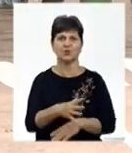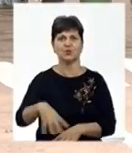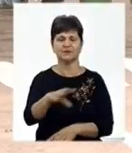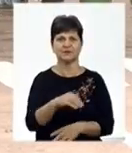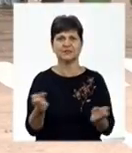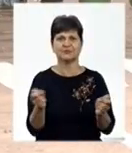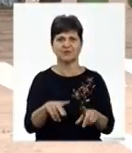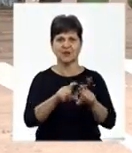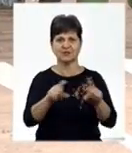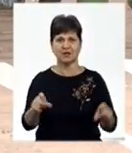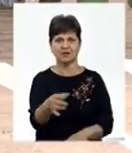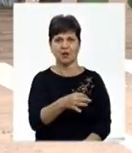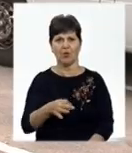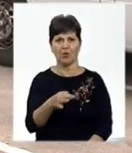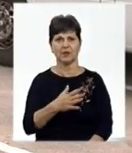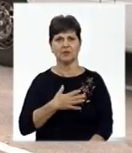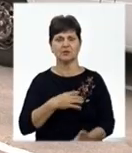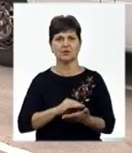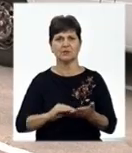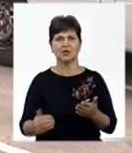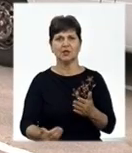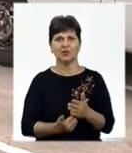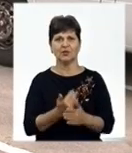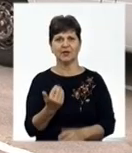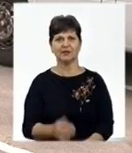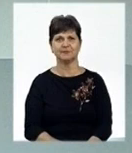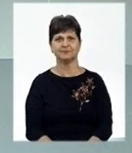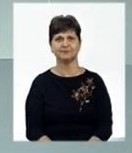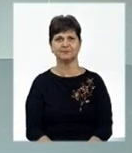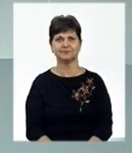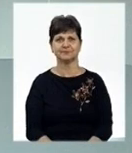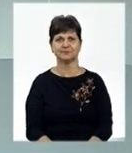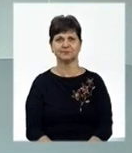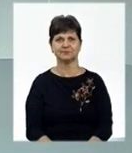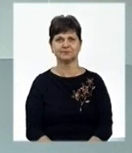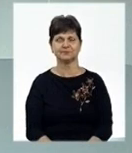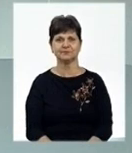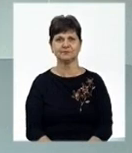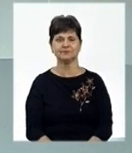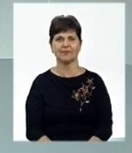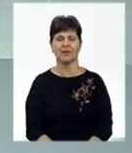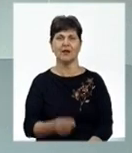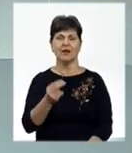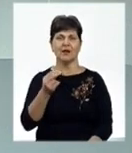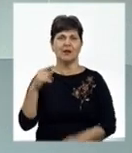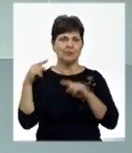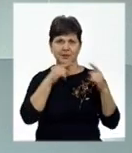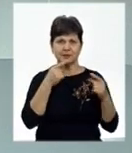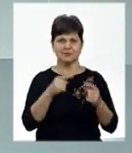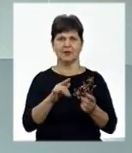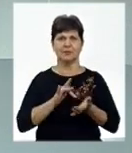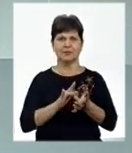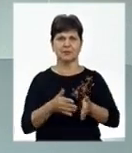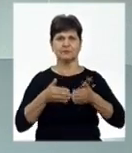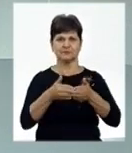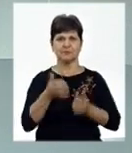спеціалізовані заклади області. Наталя Колодій, Юрій Добровольський – Новини. Пікнік та прогулянка на теплоході